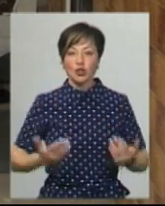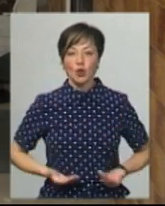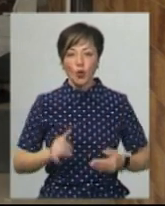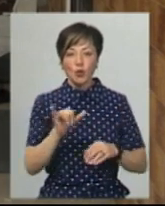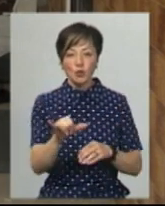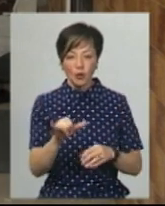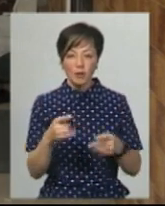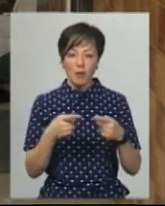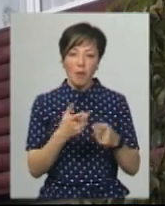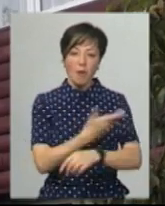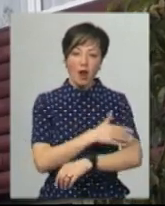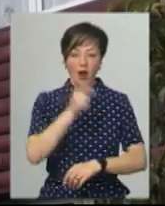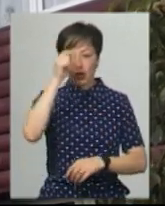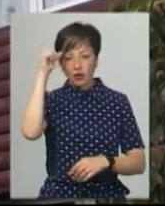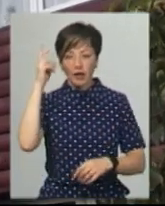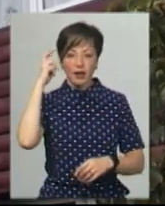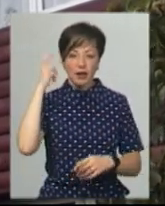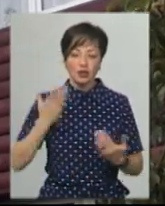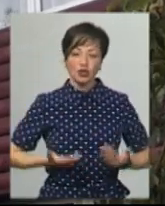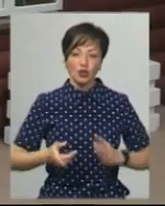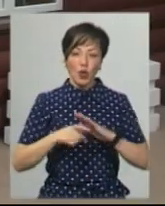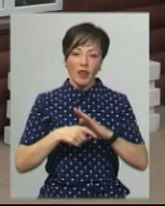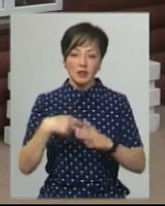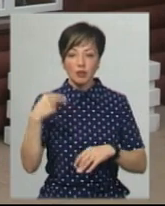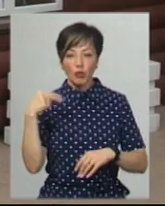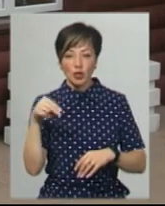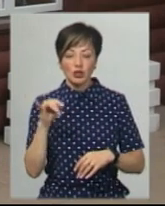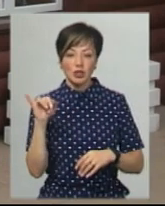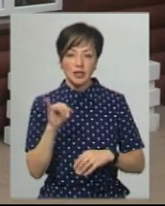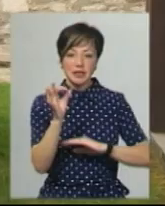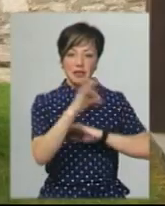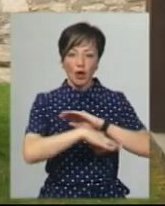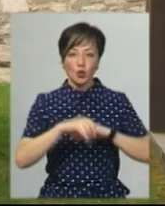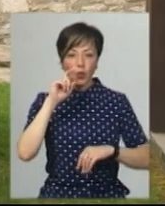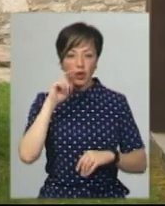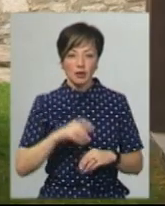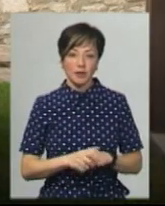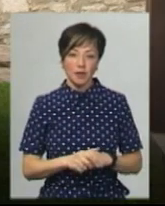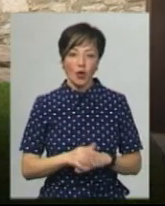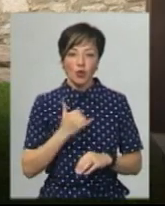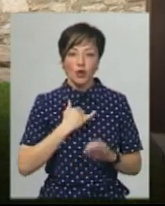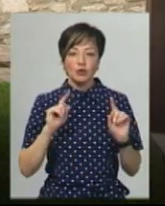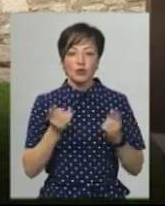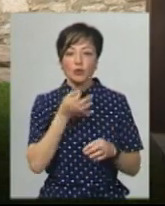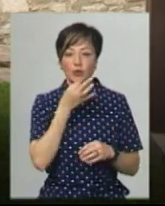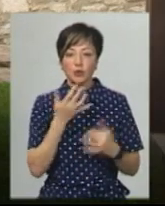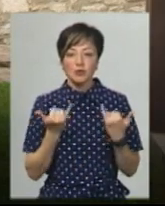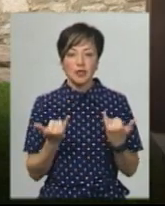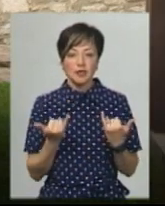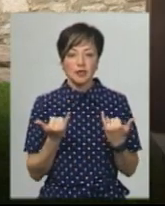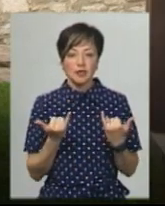у нього винаймали поляки, чехи, кияни, жителі Донецьку, Запоріжжя та Заходу України. Нас дуже подобали зараз